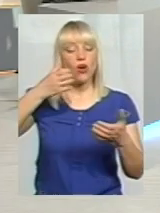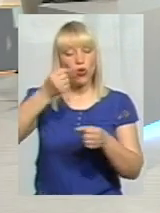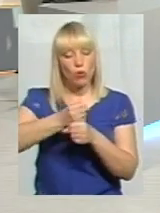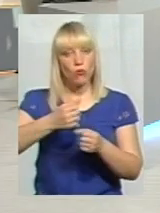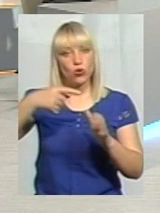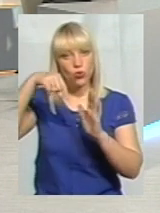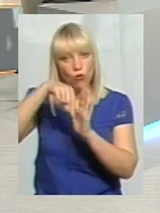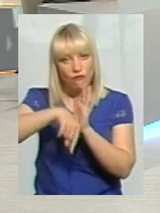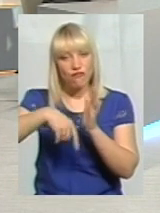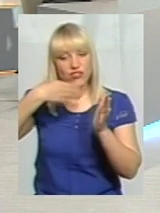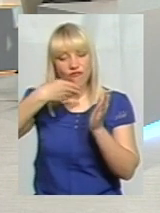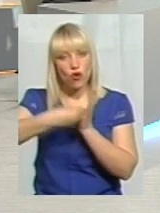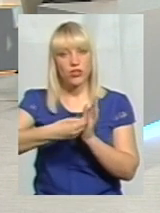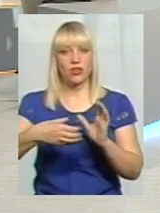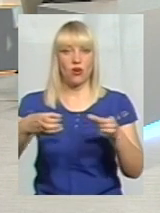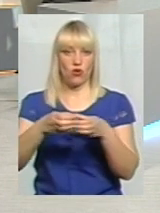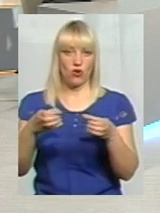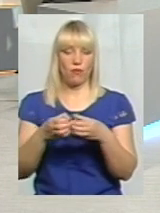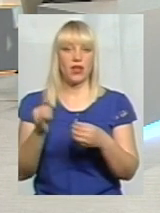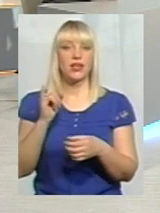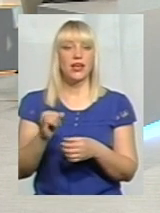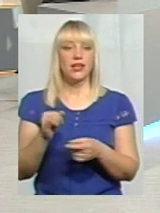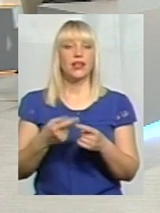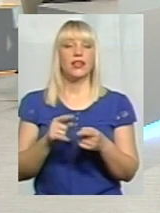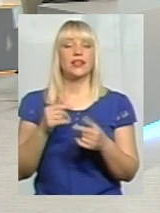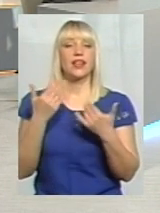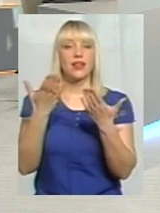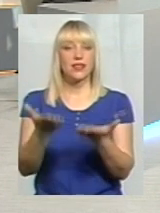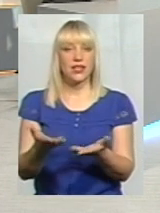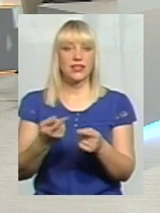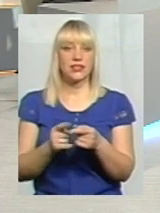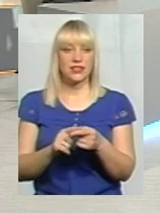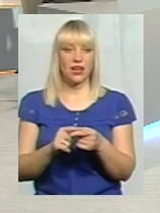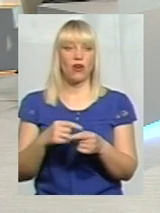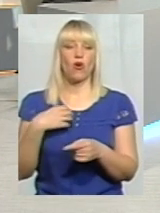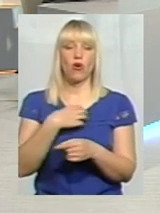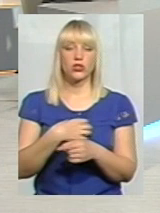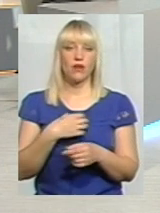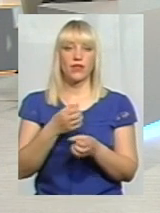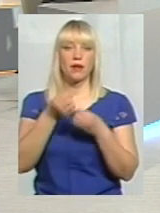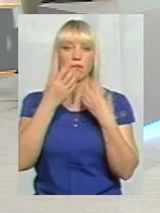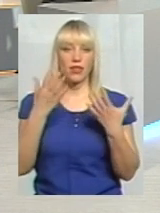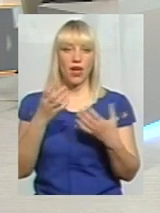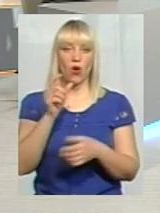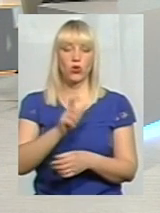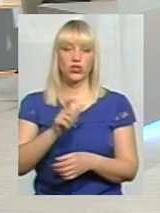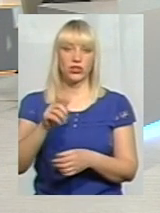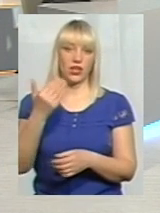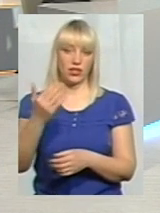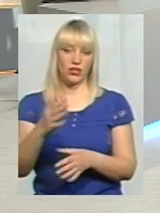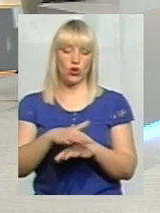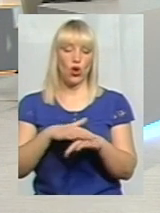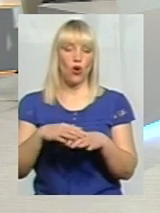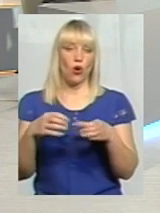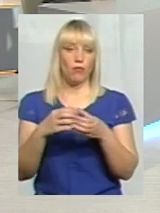показати те, як вони працюють для жителів своїх громад, тому що для них сьогодні основне – це благо жителів їхньої громади. Будуть